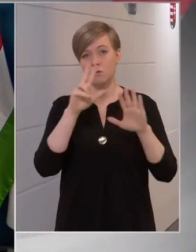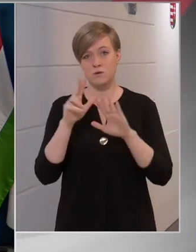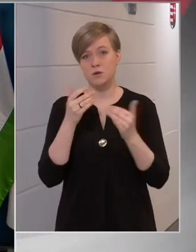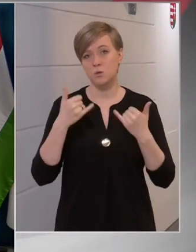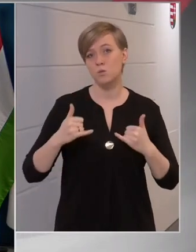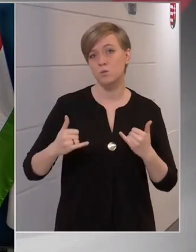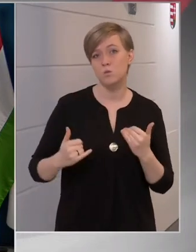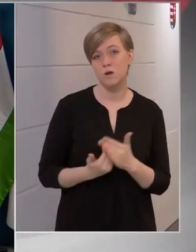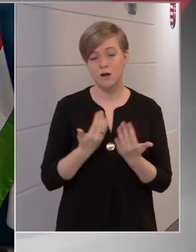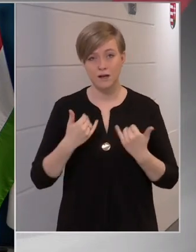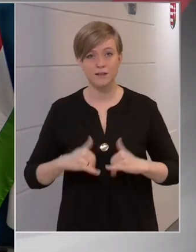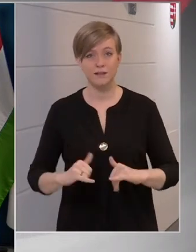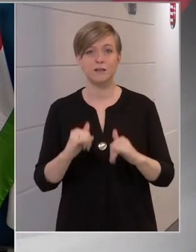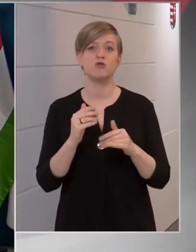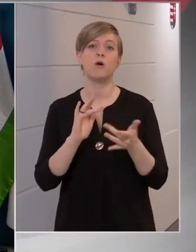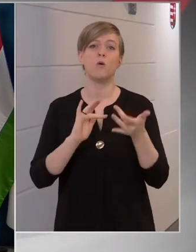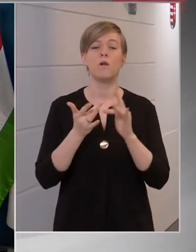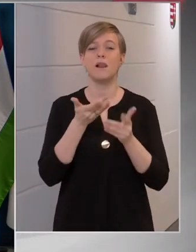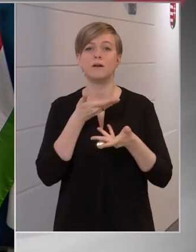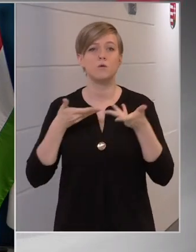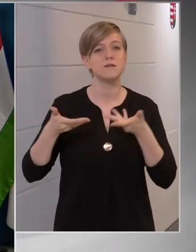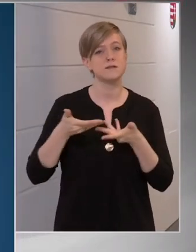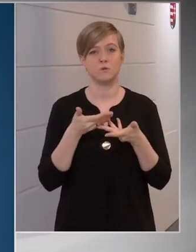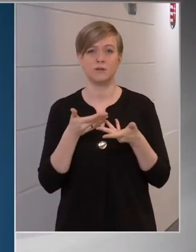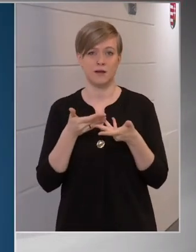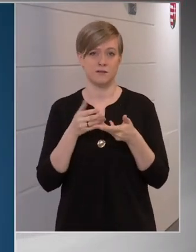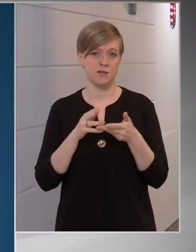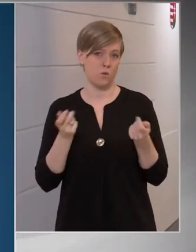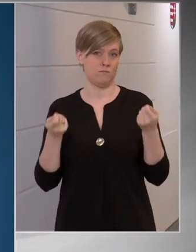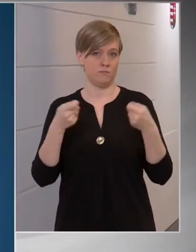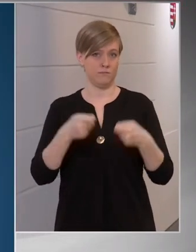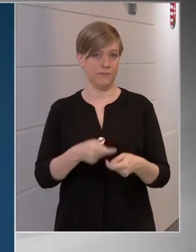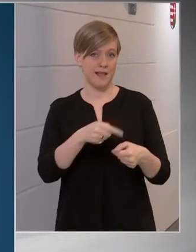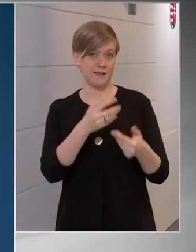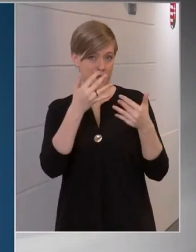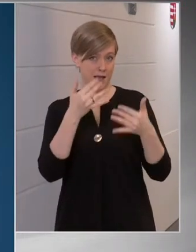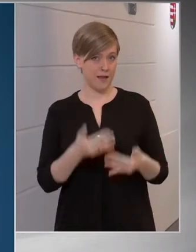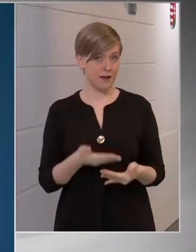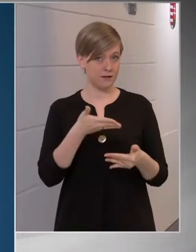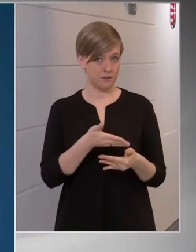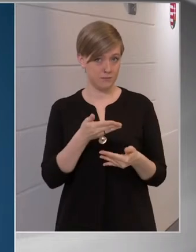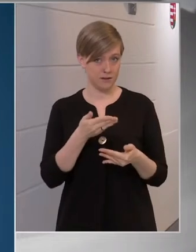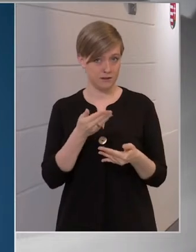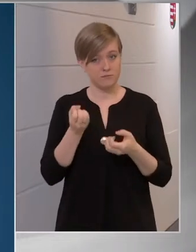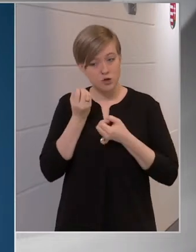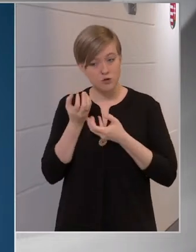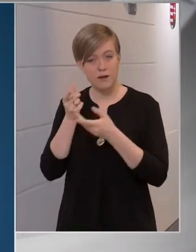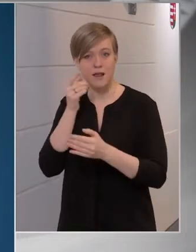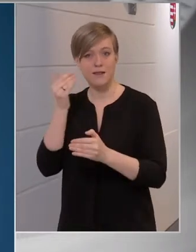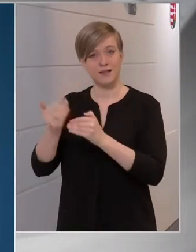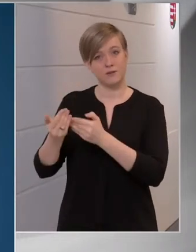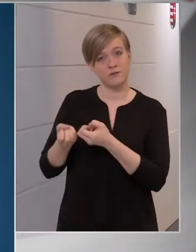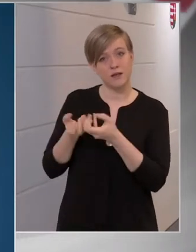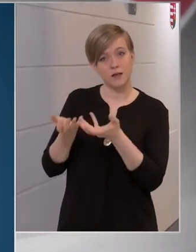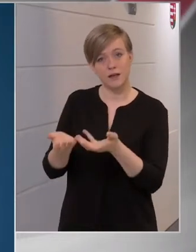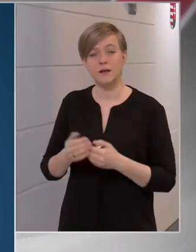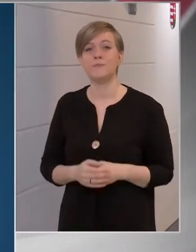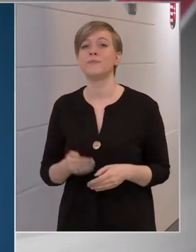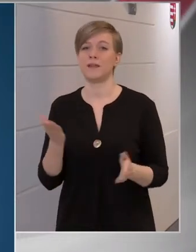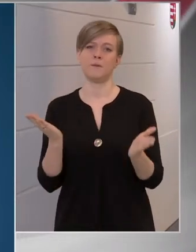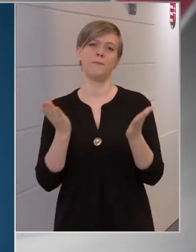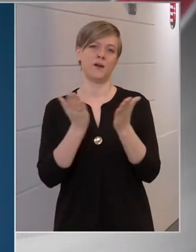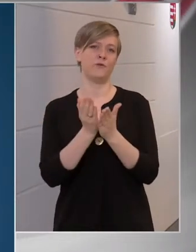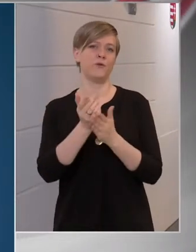újraindításról szóló online konzultáció lezárul. Ezeknek az eredményét ismertetjük a hétvégén, és ennek megfelelően